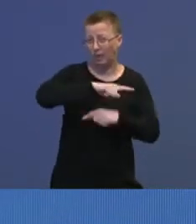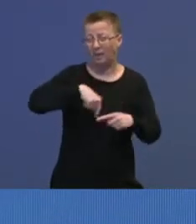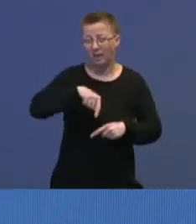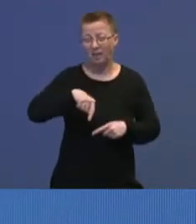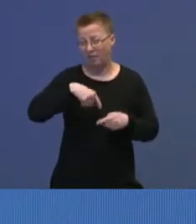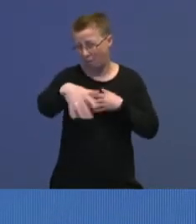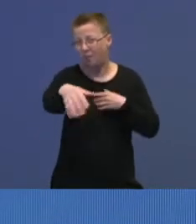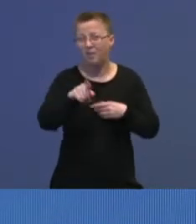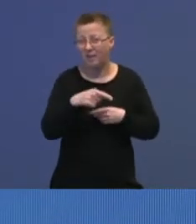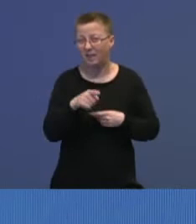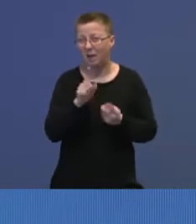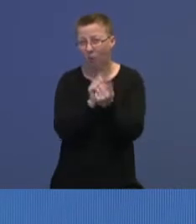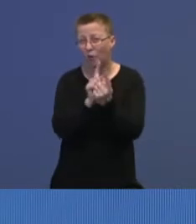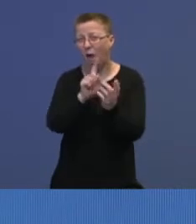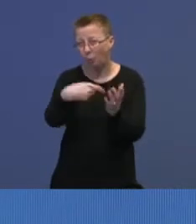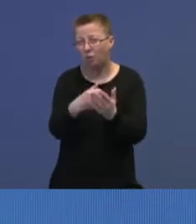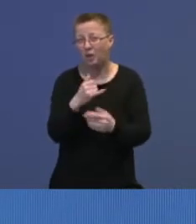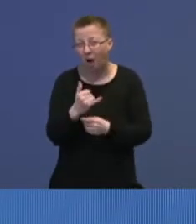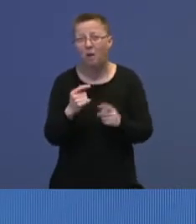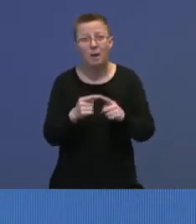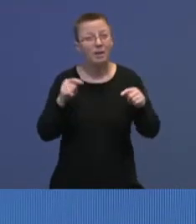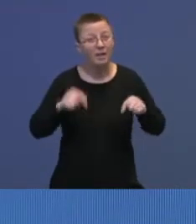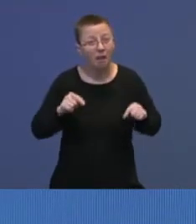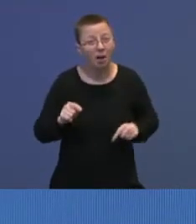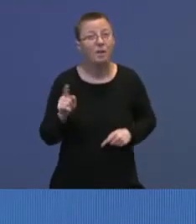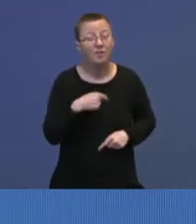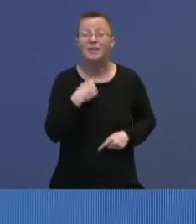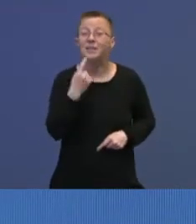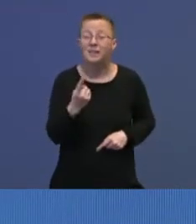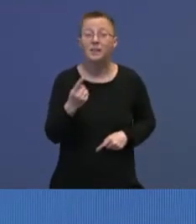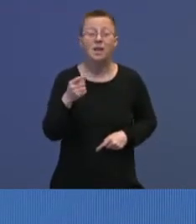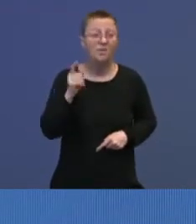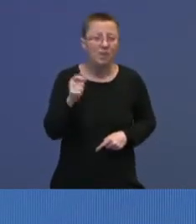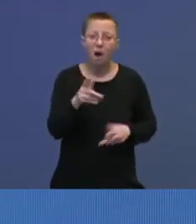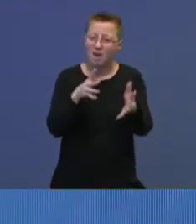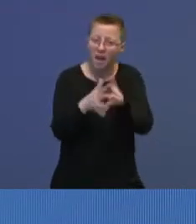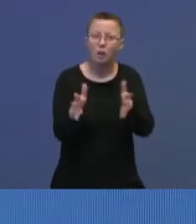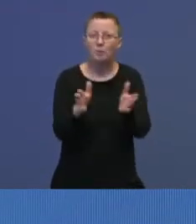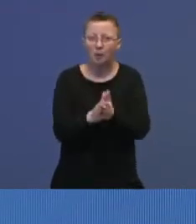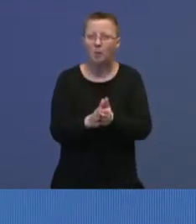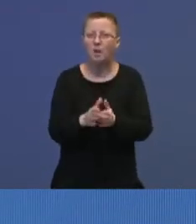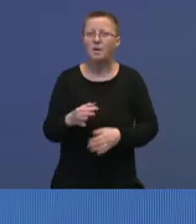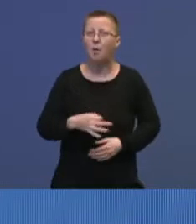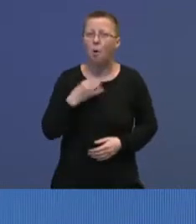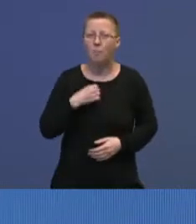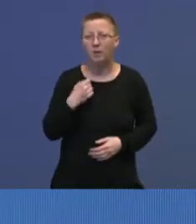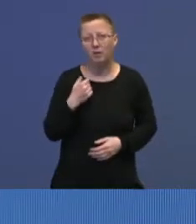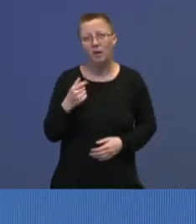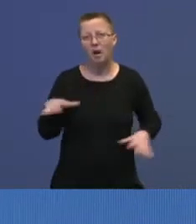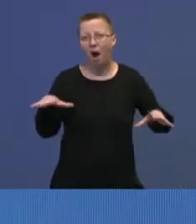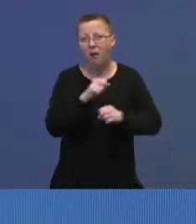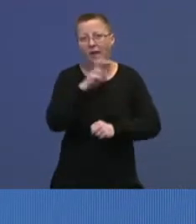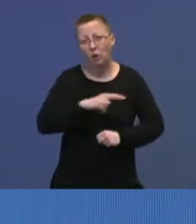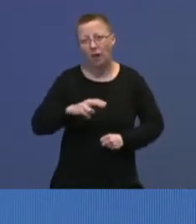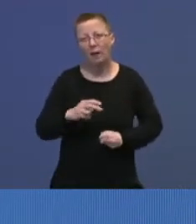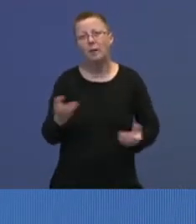Vi kommer til å møte utfordringer, men når vi står her i dag og sier at dette skal vi klare sammen, så håper jeg det er en invitasjon vi får alle i